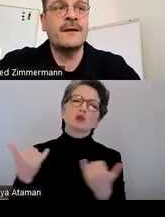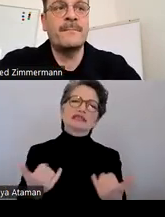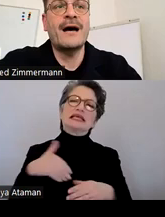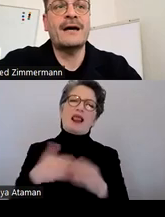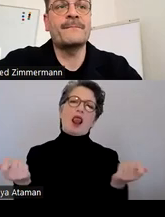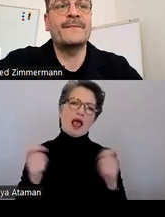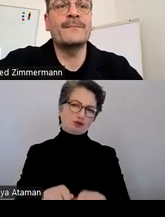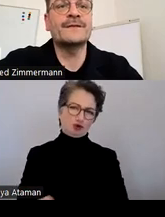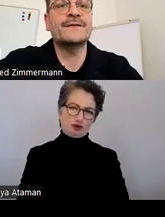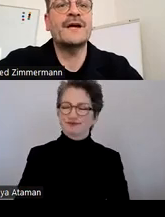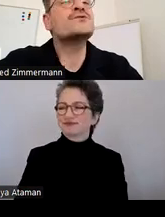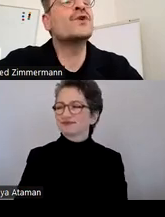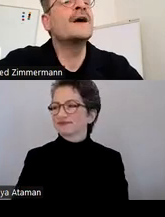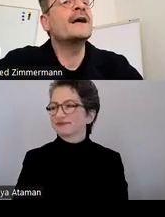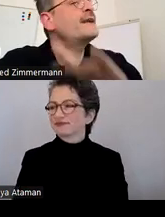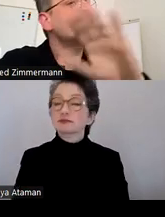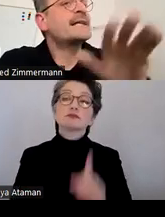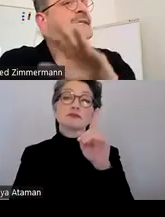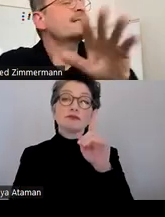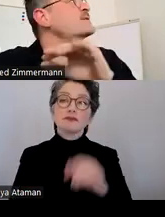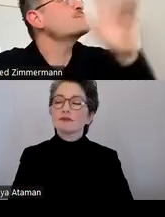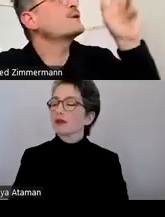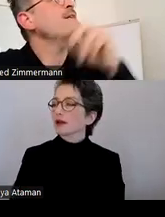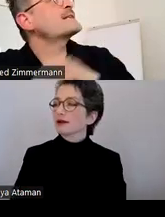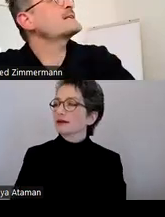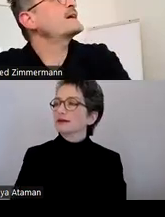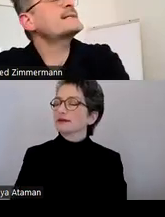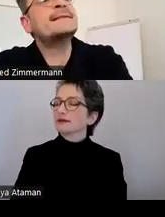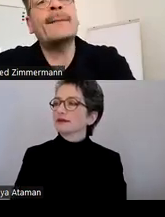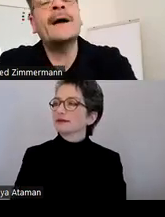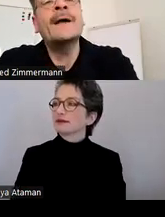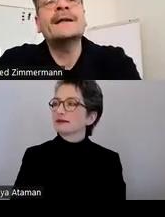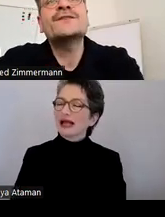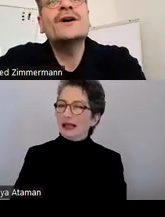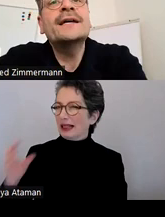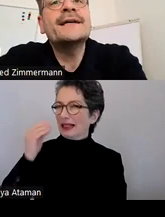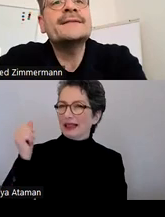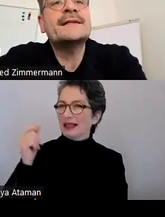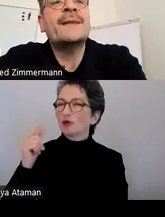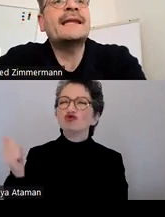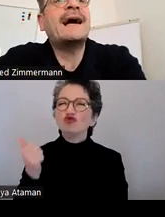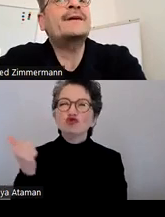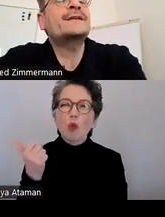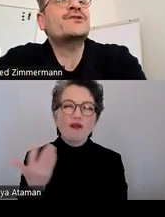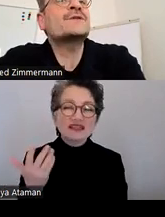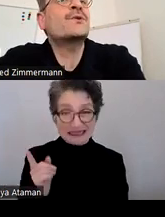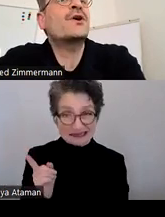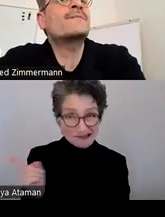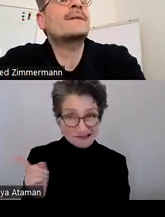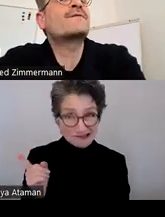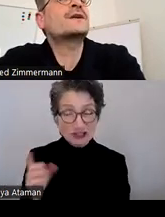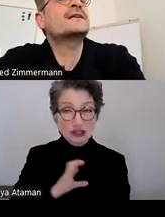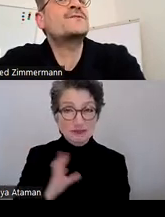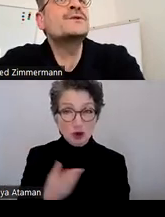machen damit. Ach so, vielleicht als letztes, Entschuldigung, das hatte ich vergessen, aber das Tolle ist, dass man damit die Chance